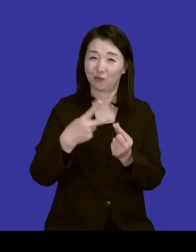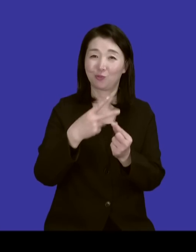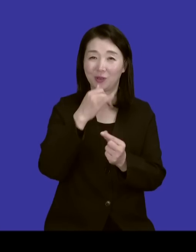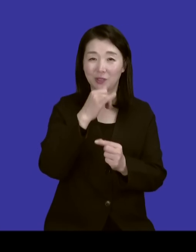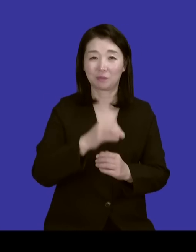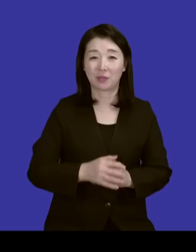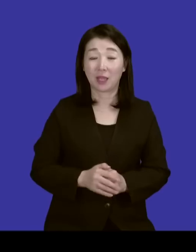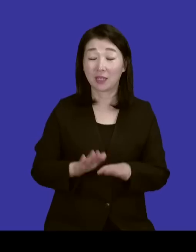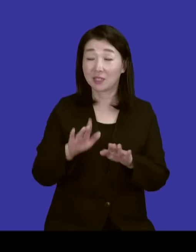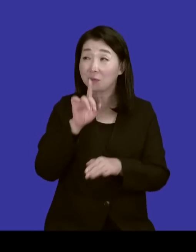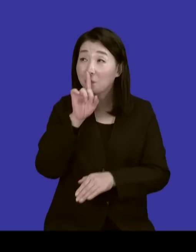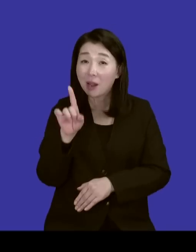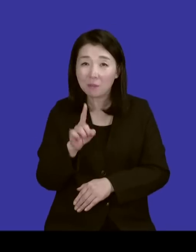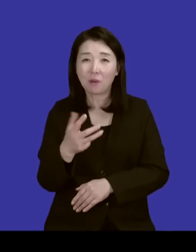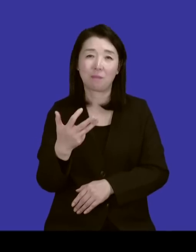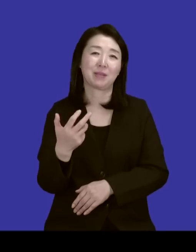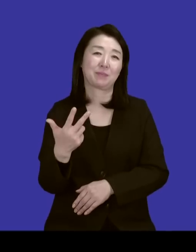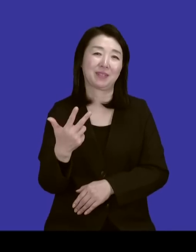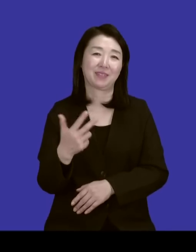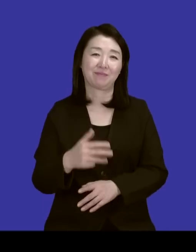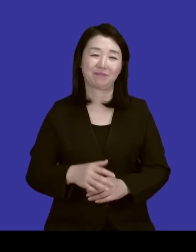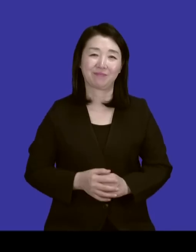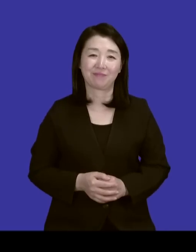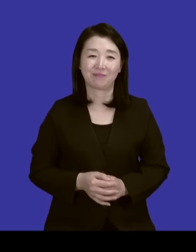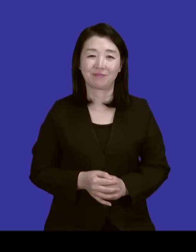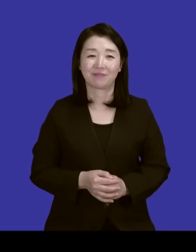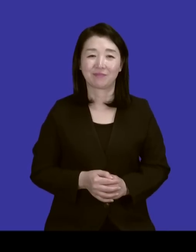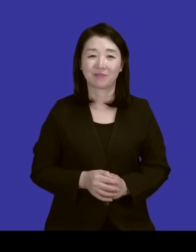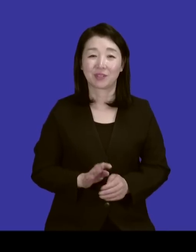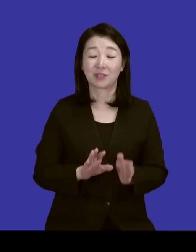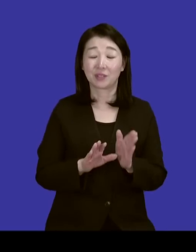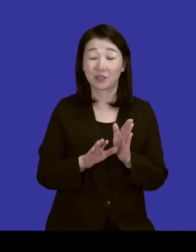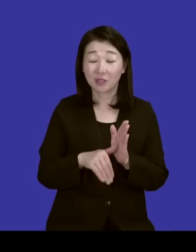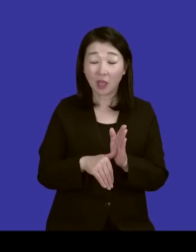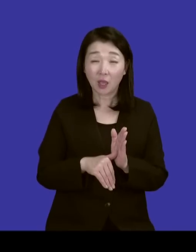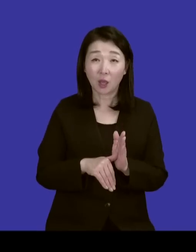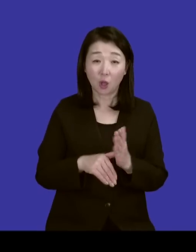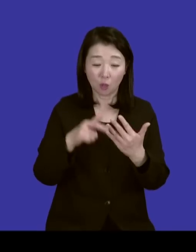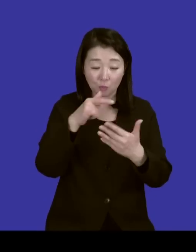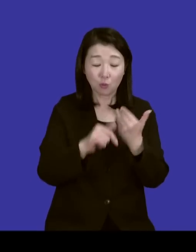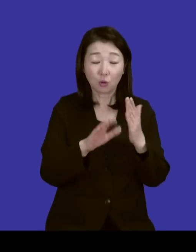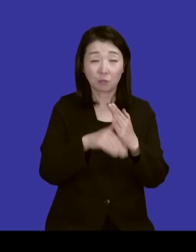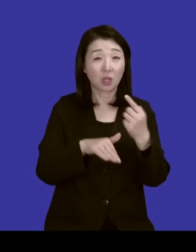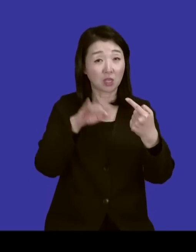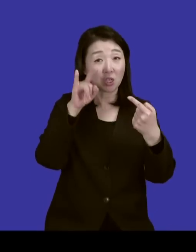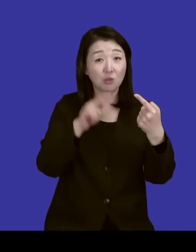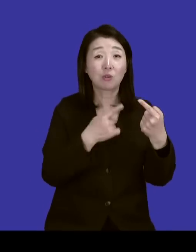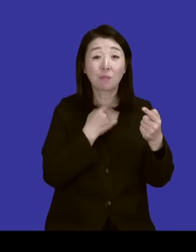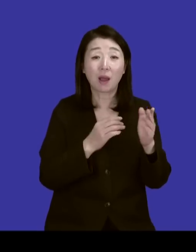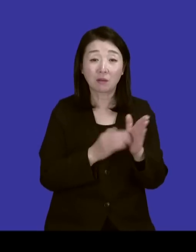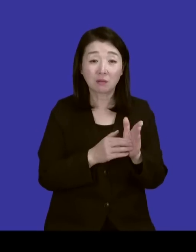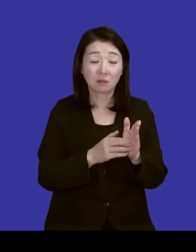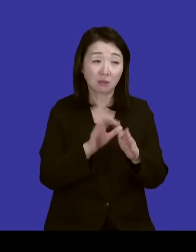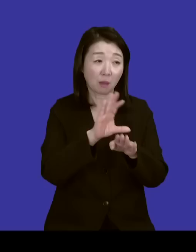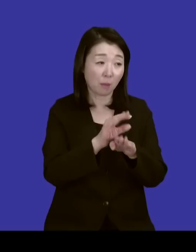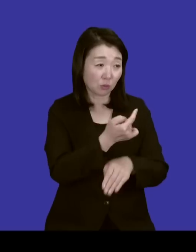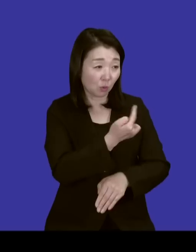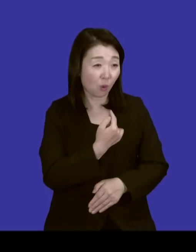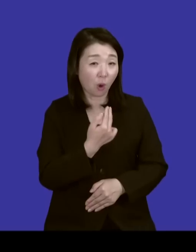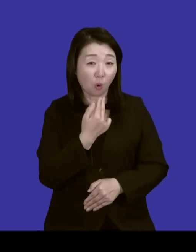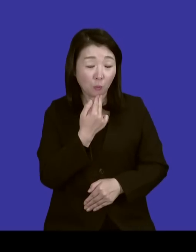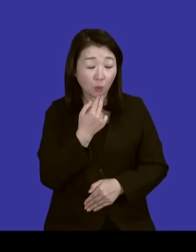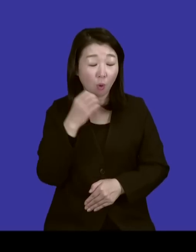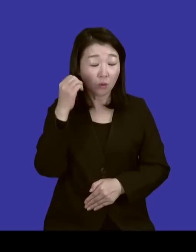87년도. 그렇죠. 그렇죠. 그래서 이제 그 당시에 가요토템 1위대 하고 하셨는데 네. 방송에 안 나오시고 그냥